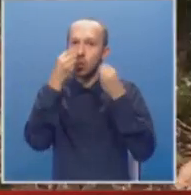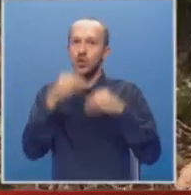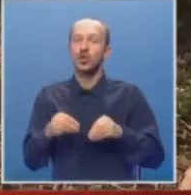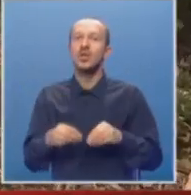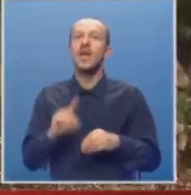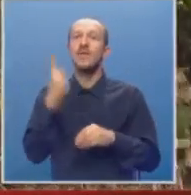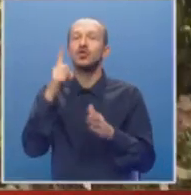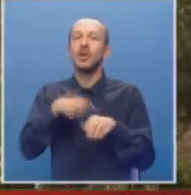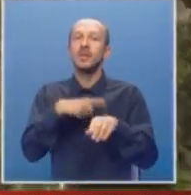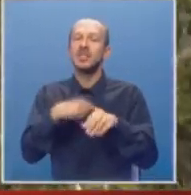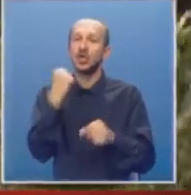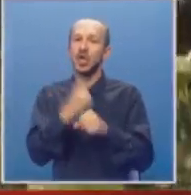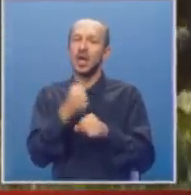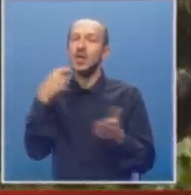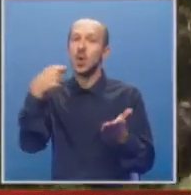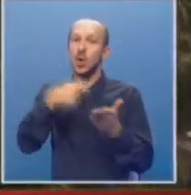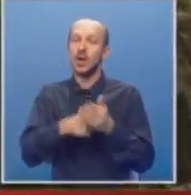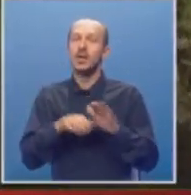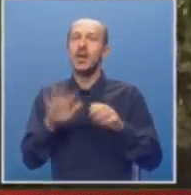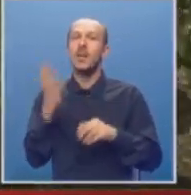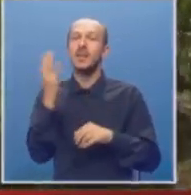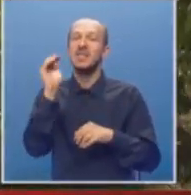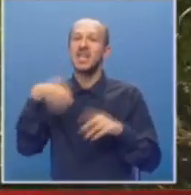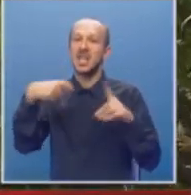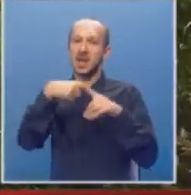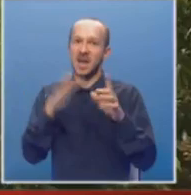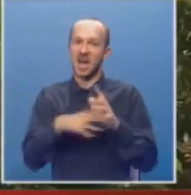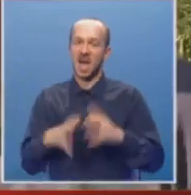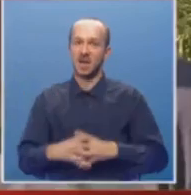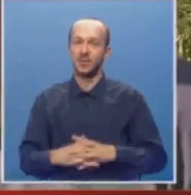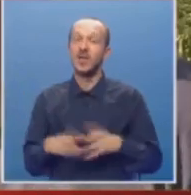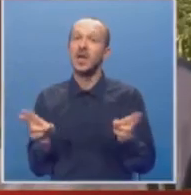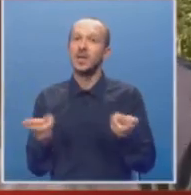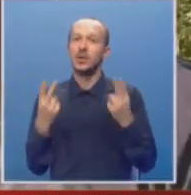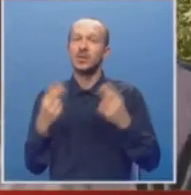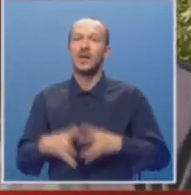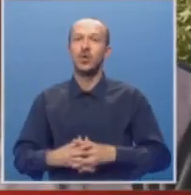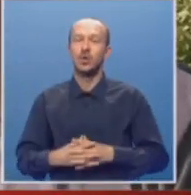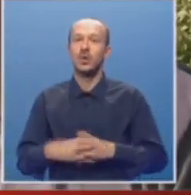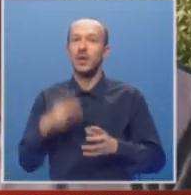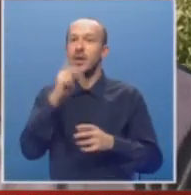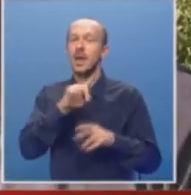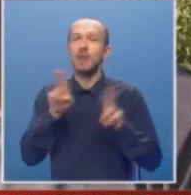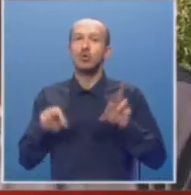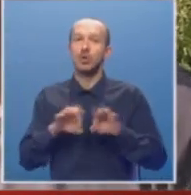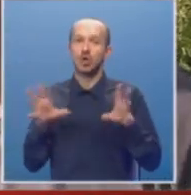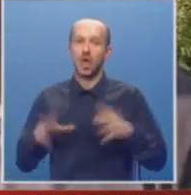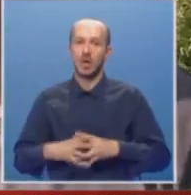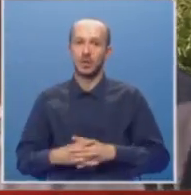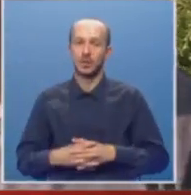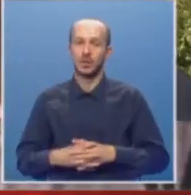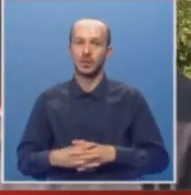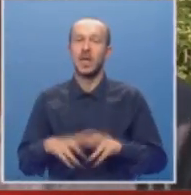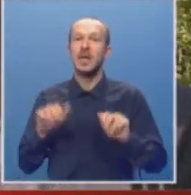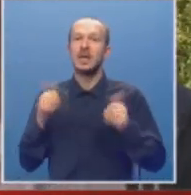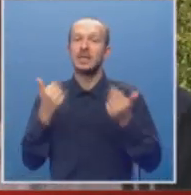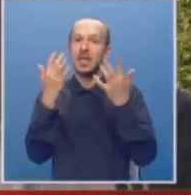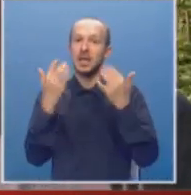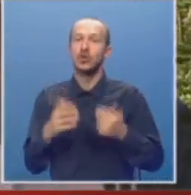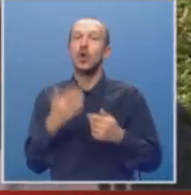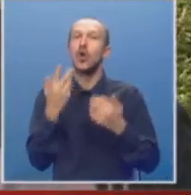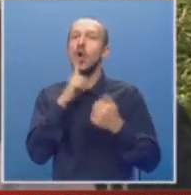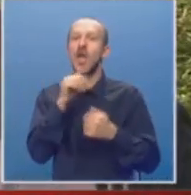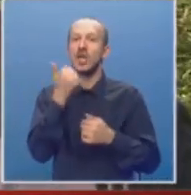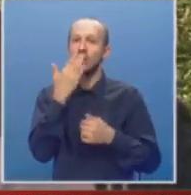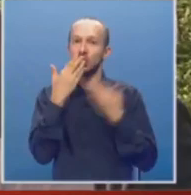šestomjesečni rad i ulaganje od oko 15.000 maraka. Jednostavno, evo vidit ćete, ne možemo ništa. Jeste li računali koje